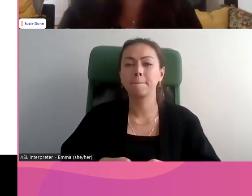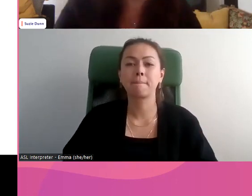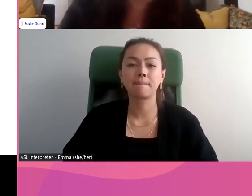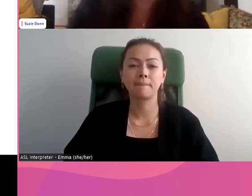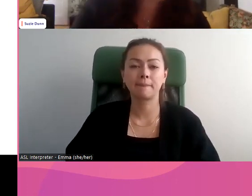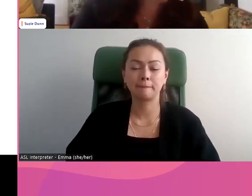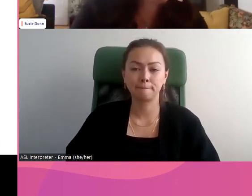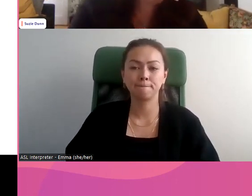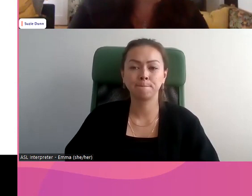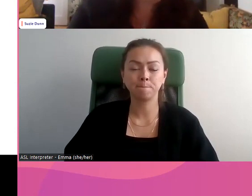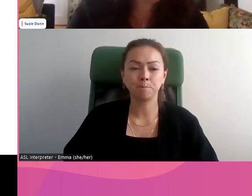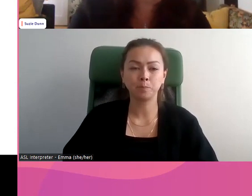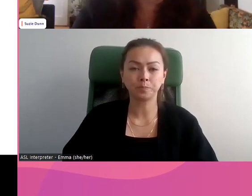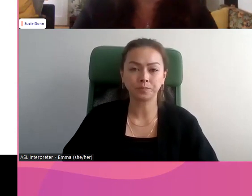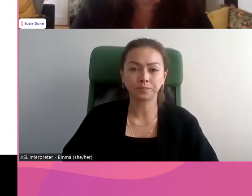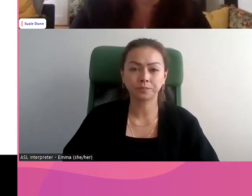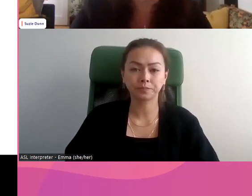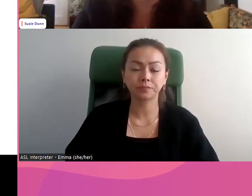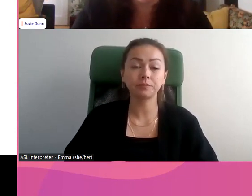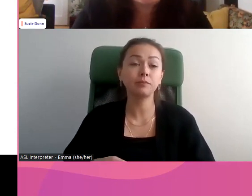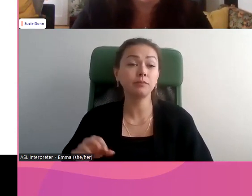J'aimerais bien pouvoir voir mes propres notes.